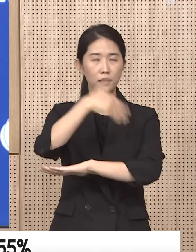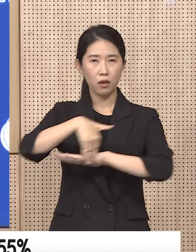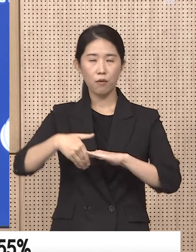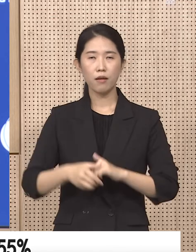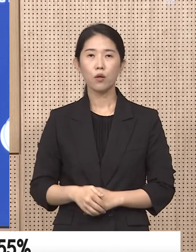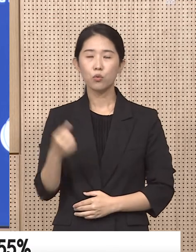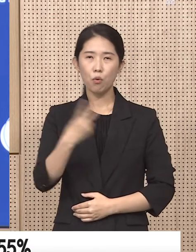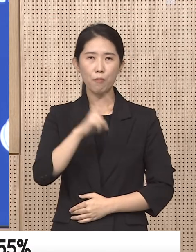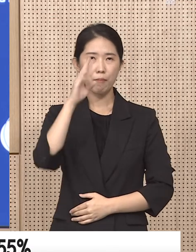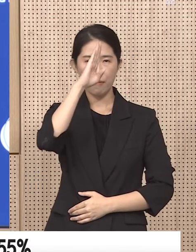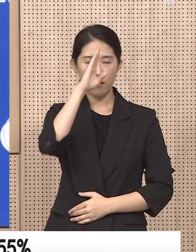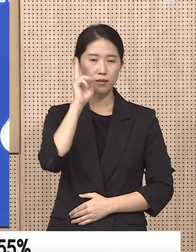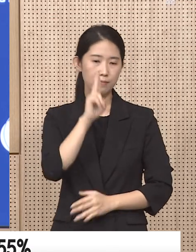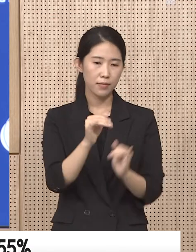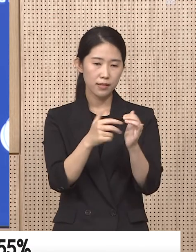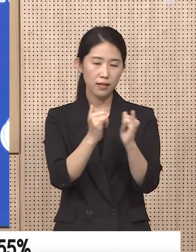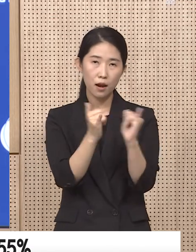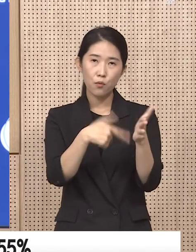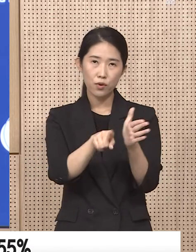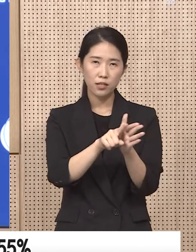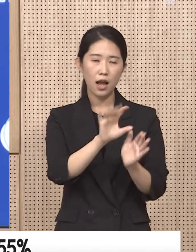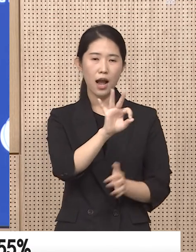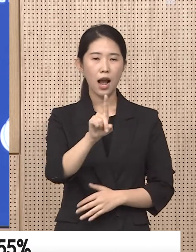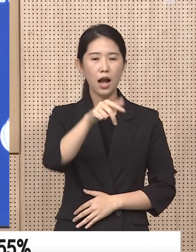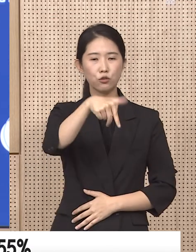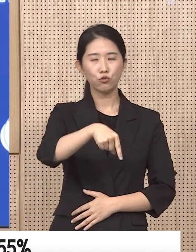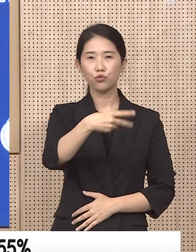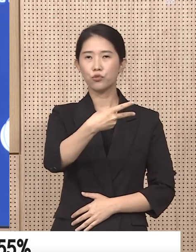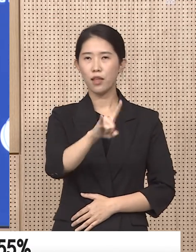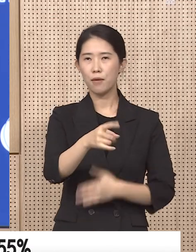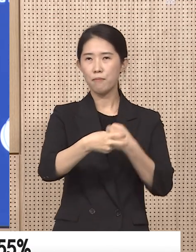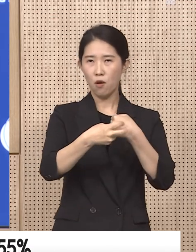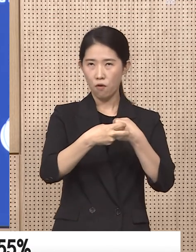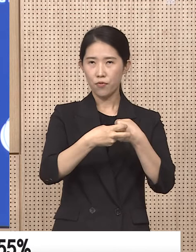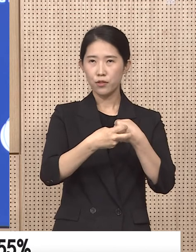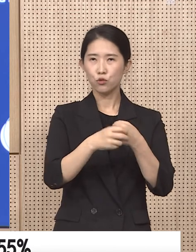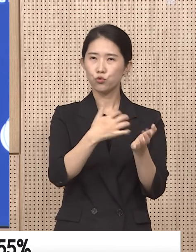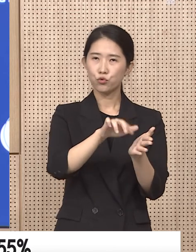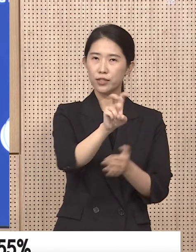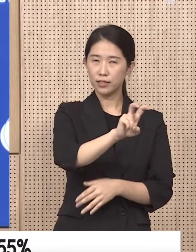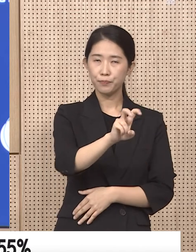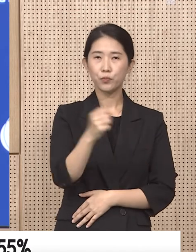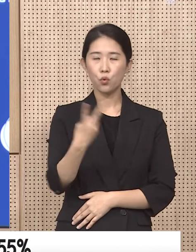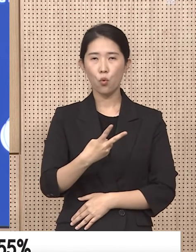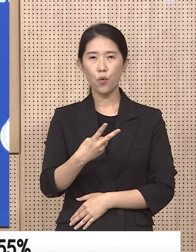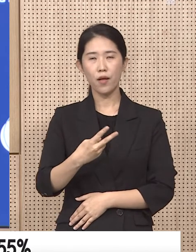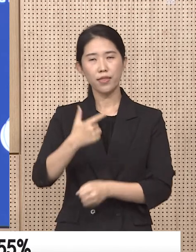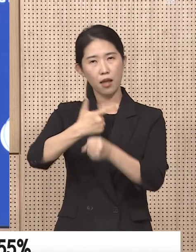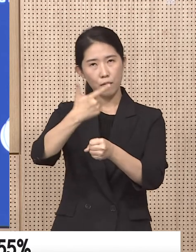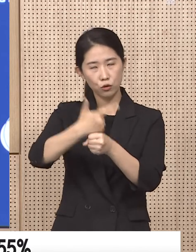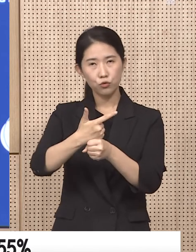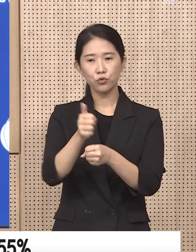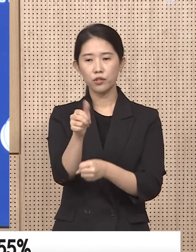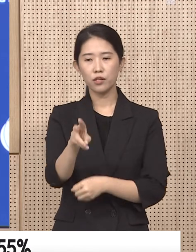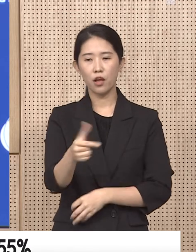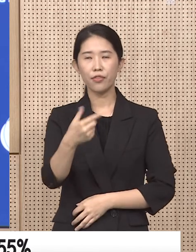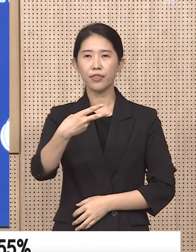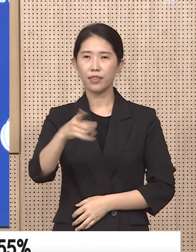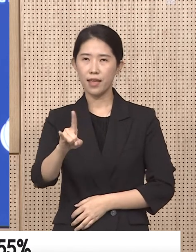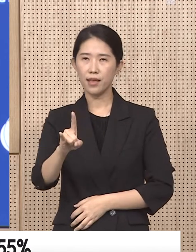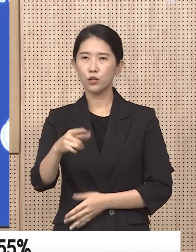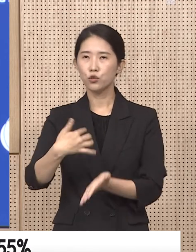이 중에서 중증병상은 아주대병원 3병상 등 20병상이며 준중증병상은 남양주현대병원 73병상